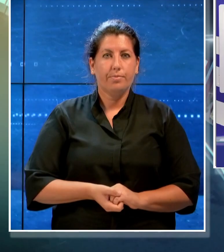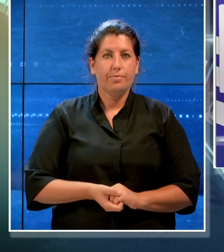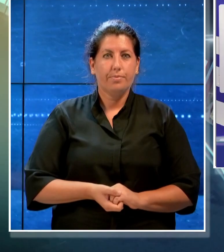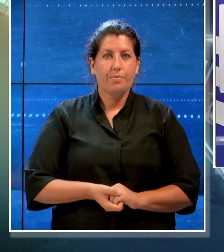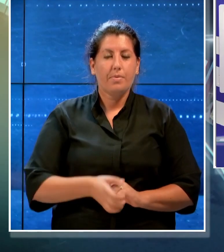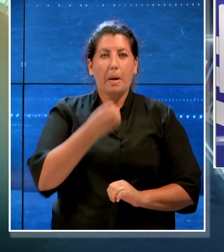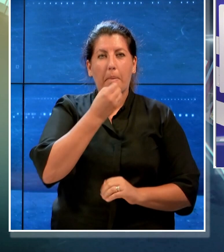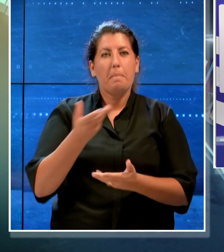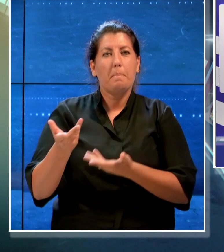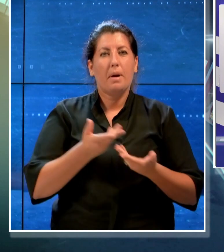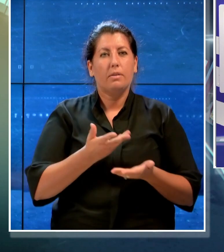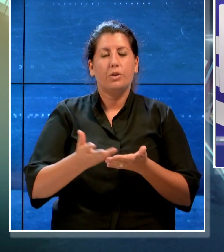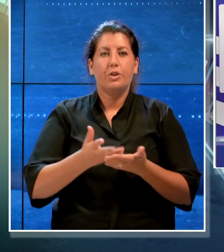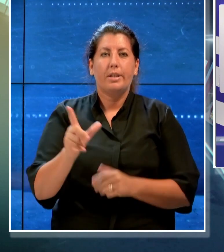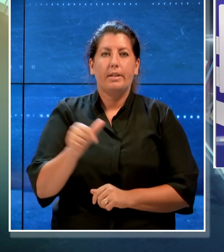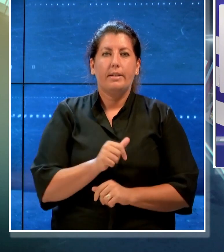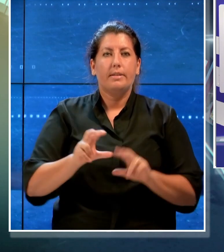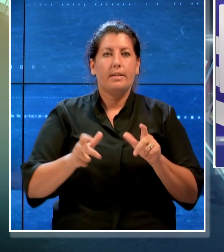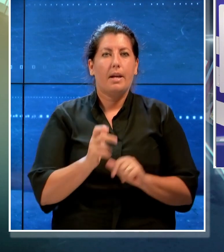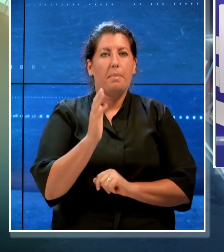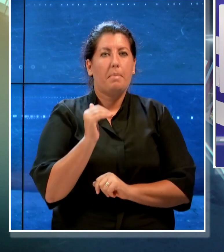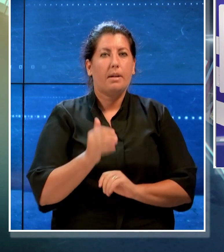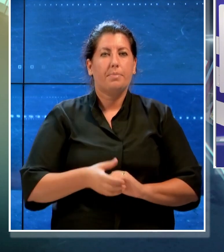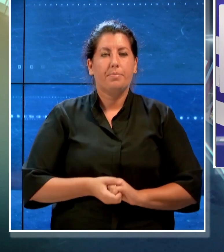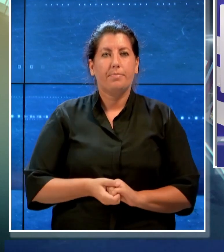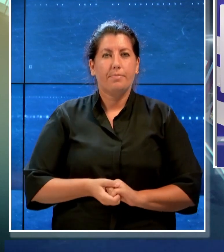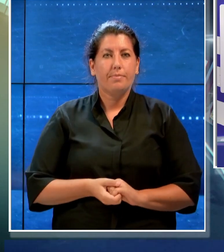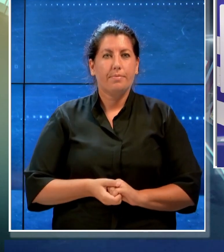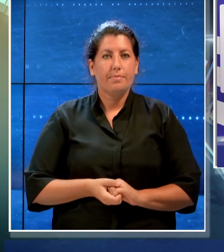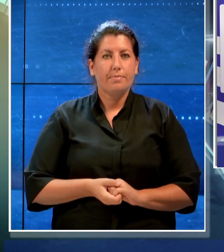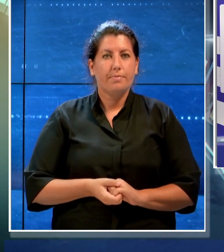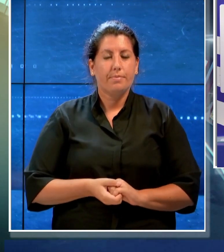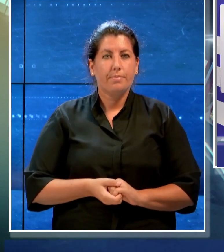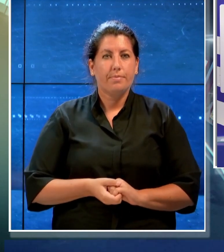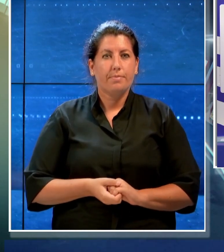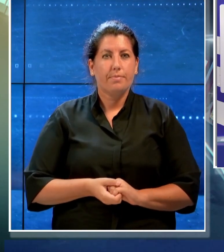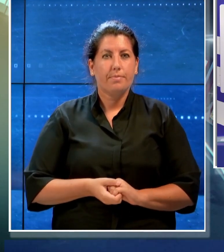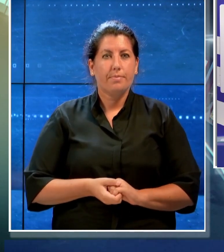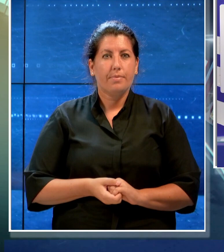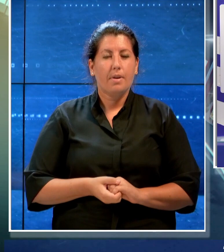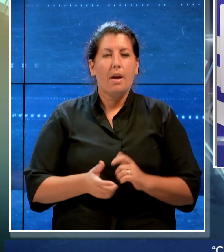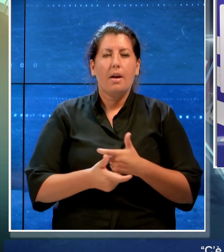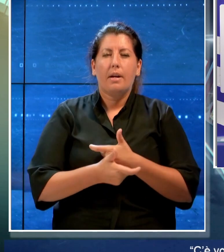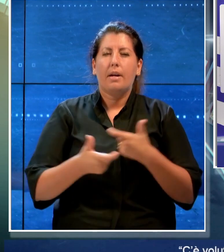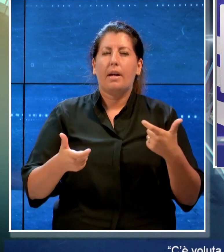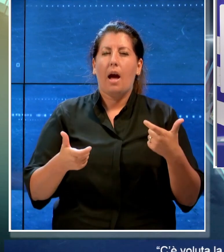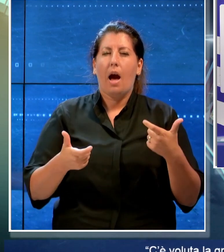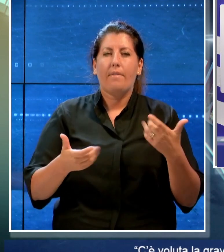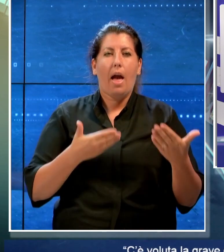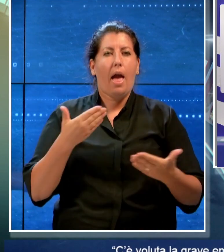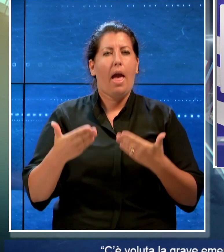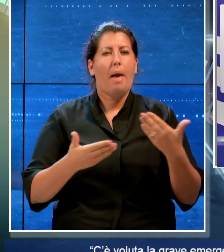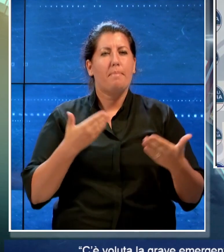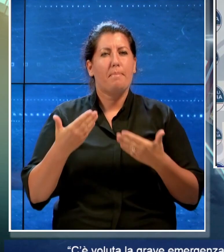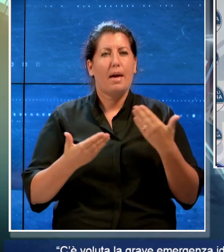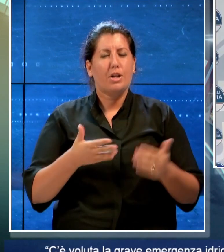Ben trovati con il TGLIS di Telebari. C'è voluta la grave emergenza idrica per